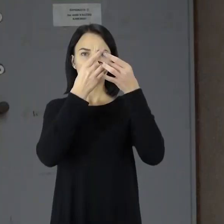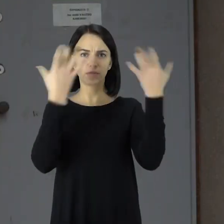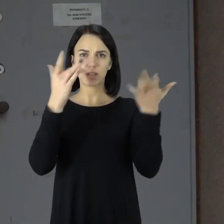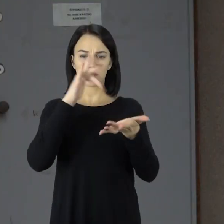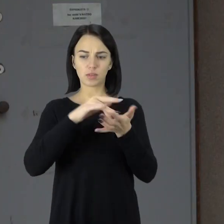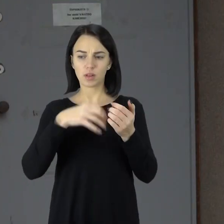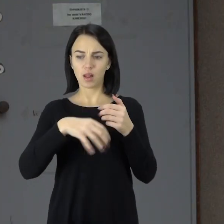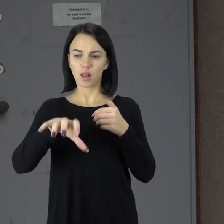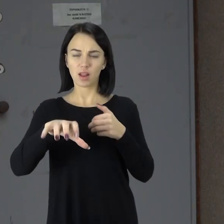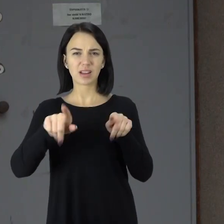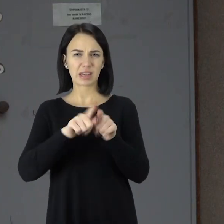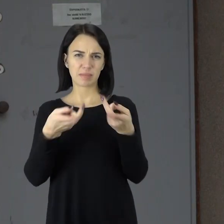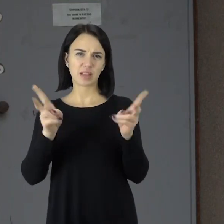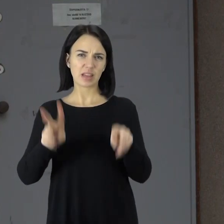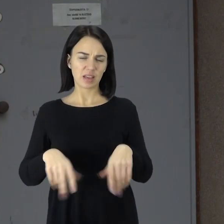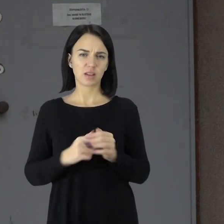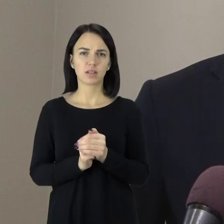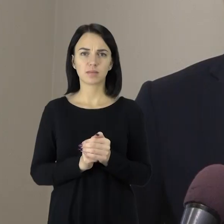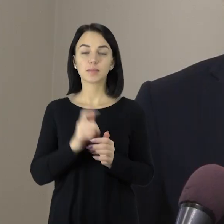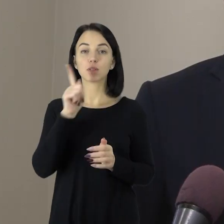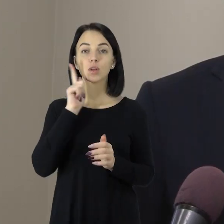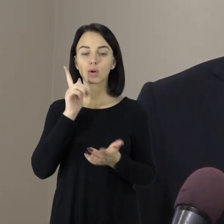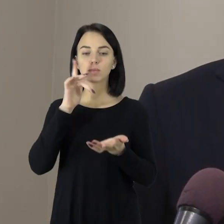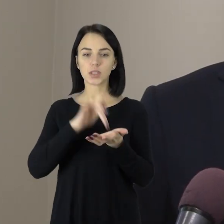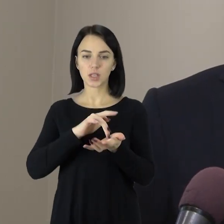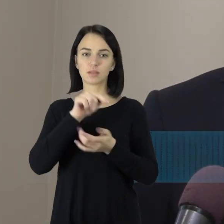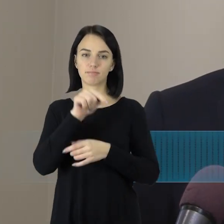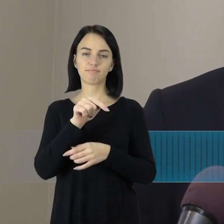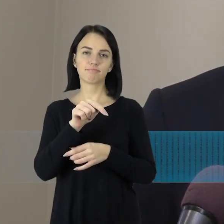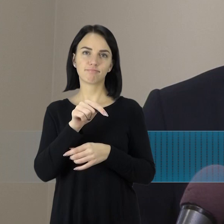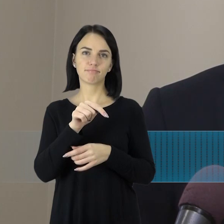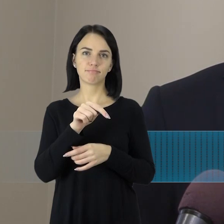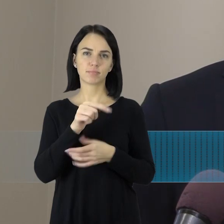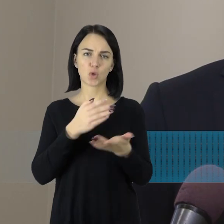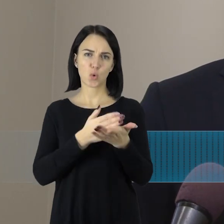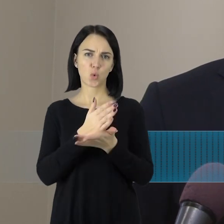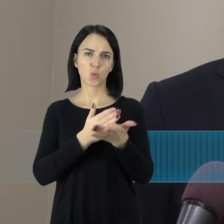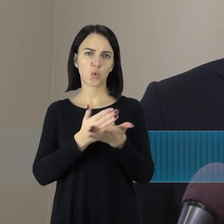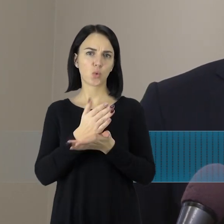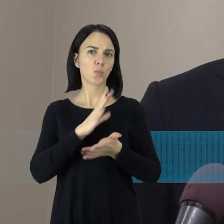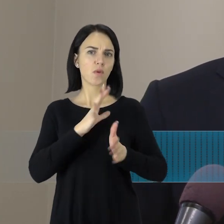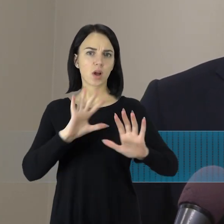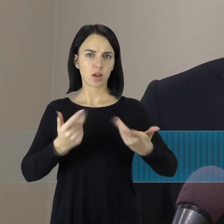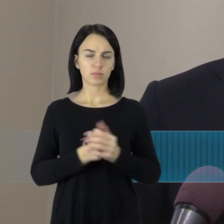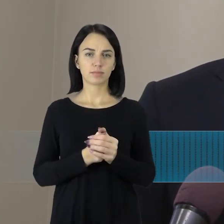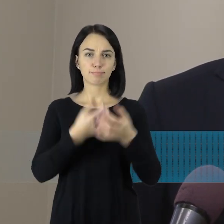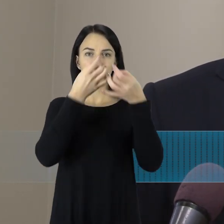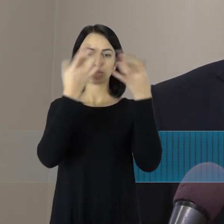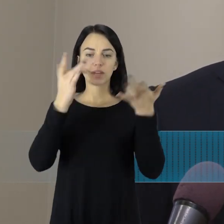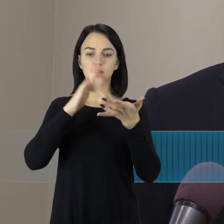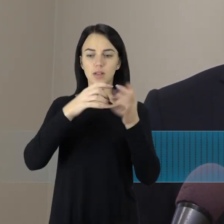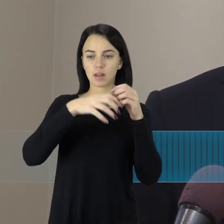centras buvo lyg šūnių penktakuoja. Jaunimo centras, kaip o toks, jisai daug metų buvo švietimo centro